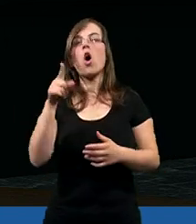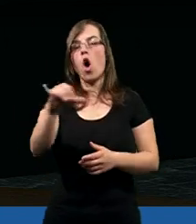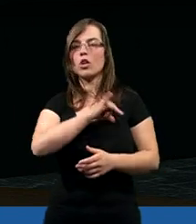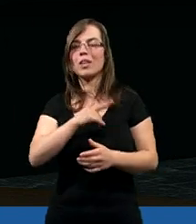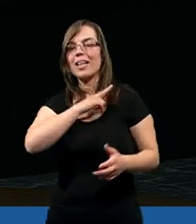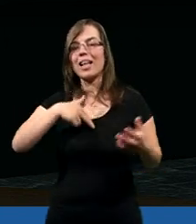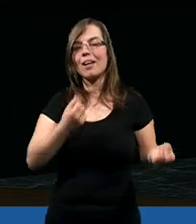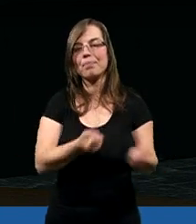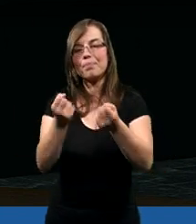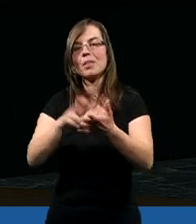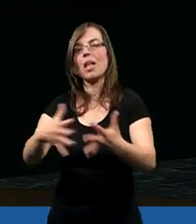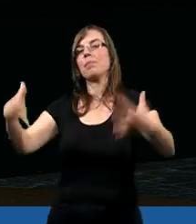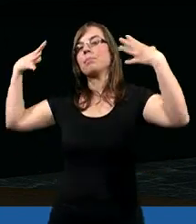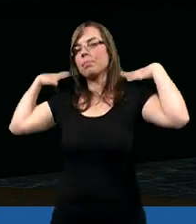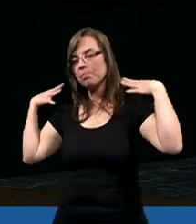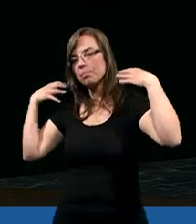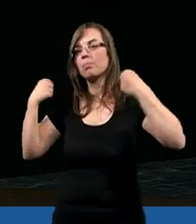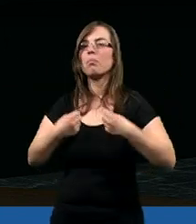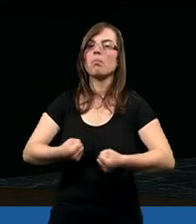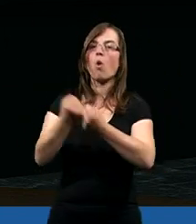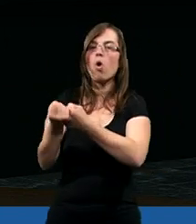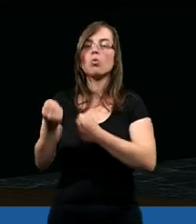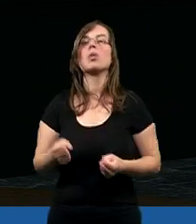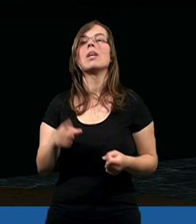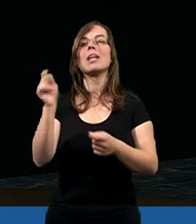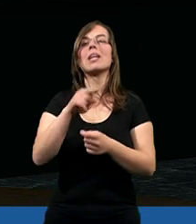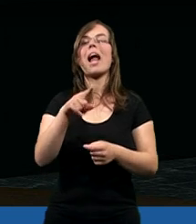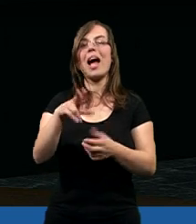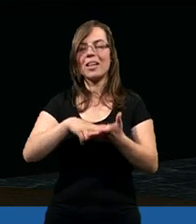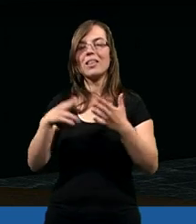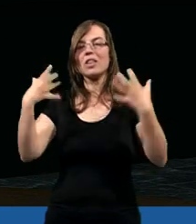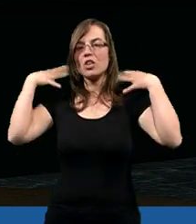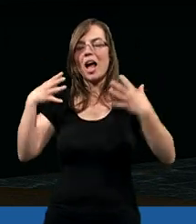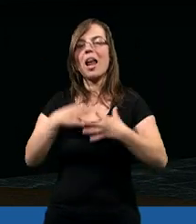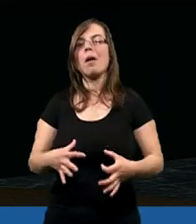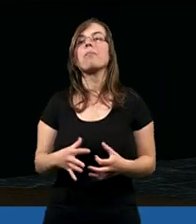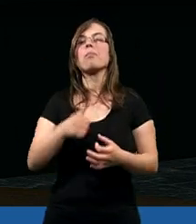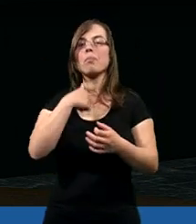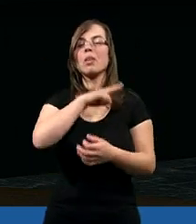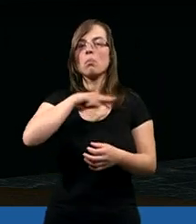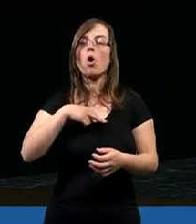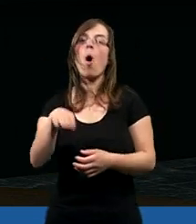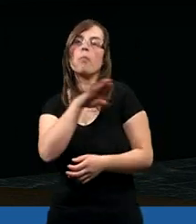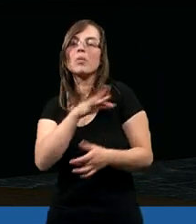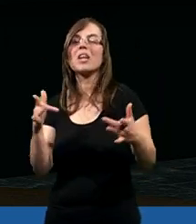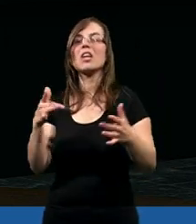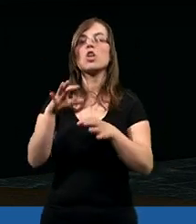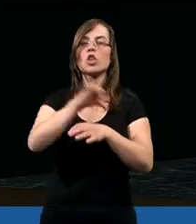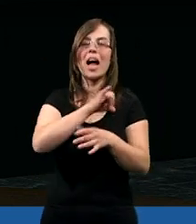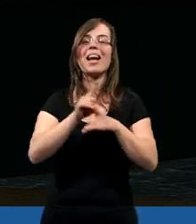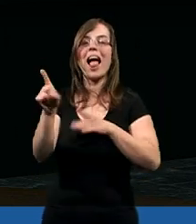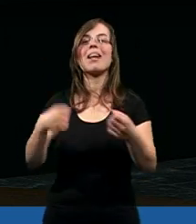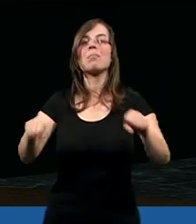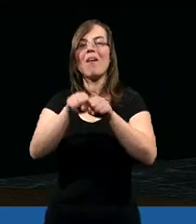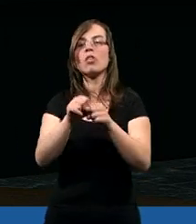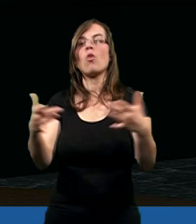On grzechy nasze sam na ciele swoim poniósł, na drzewu, abyśmy obumarwszy grzechom dla